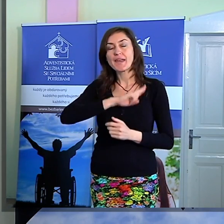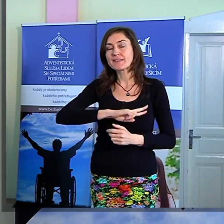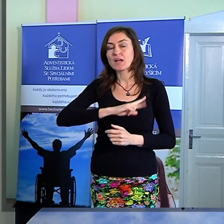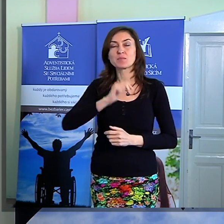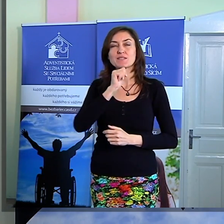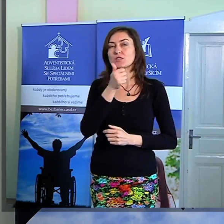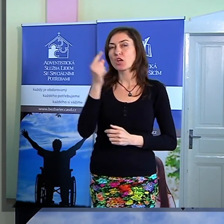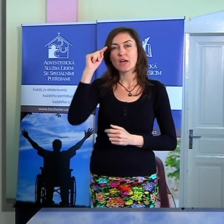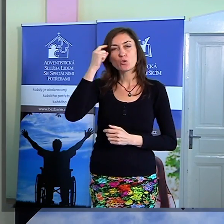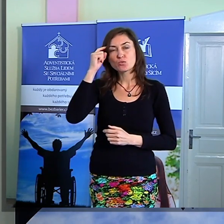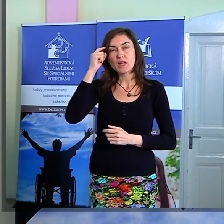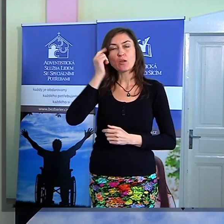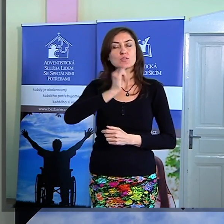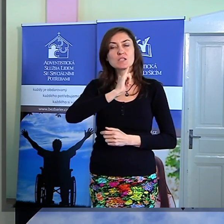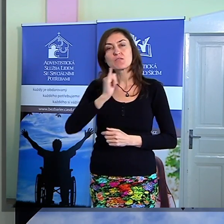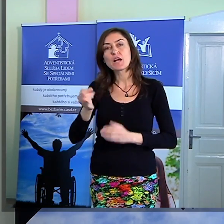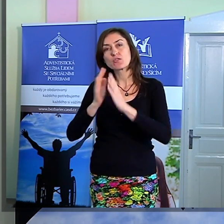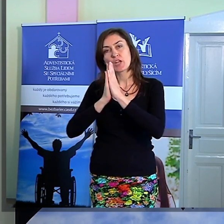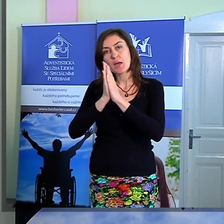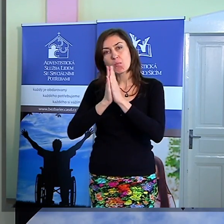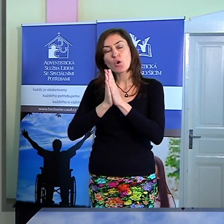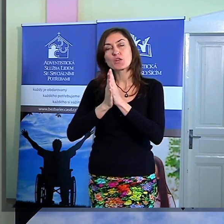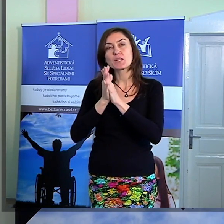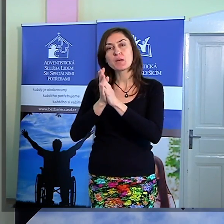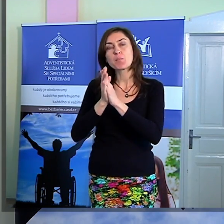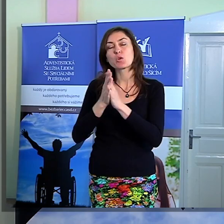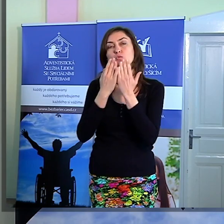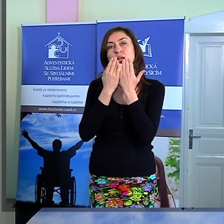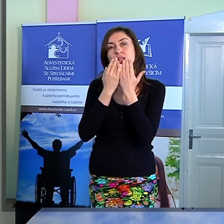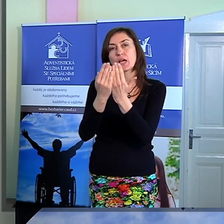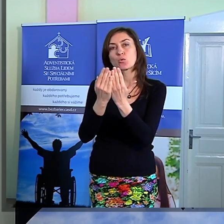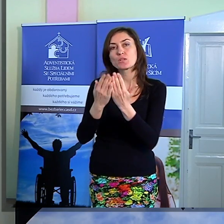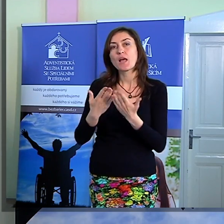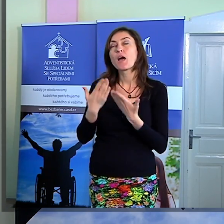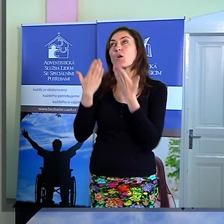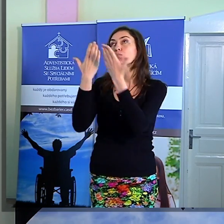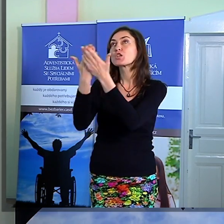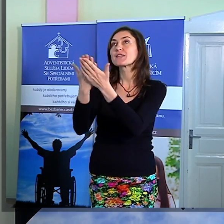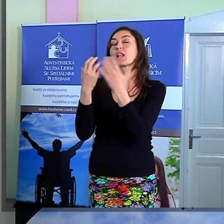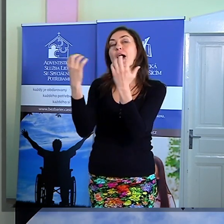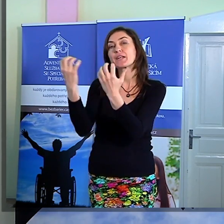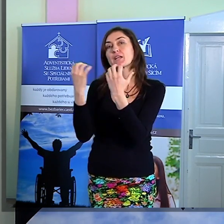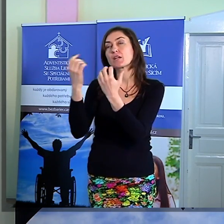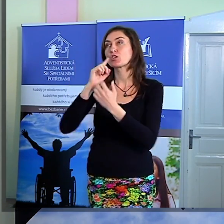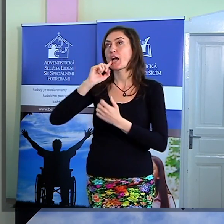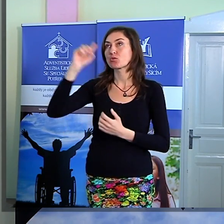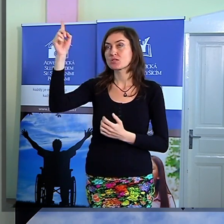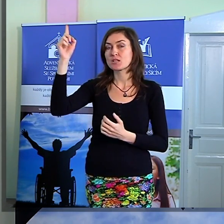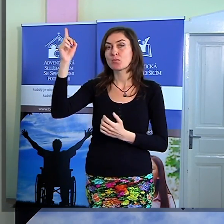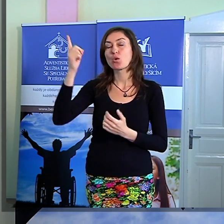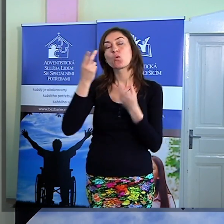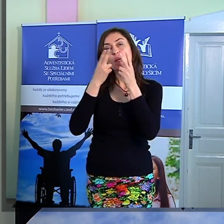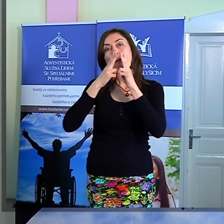modlitbě a prozbě děkujte a předkládejte své žádosti Bohu. A pokoj Boží, převyšující každé